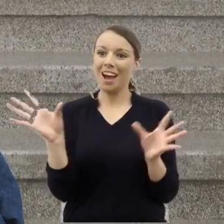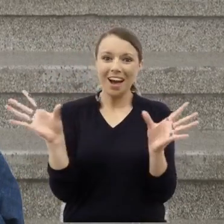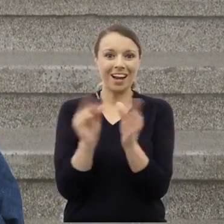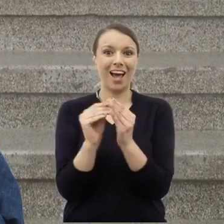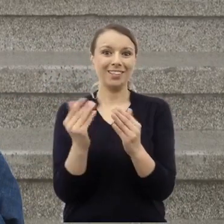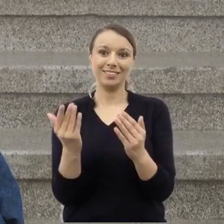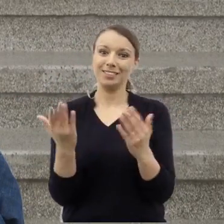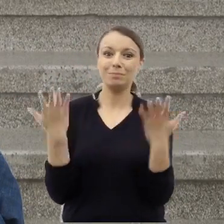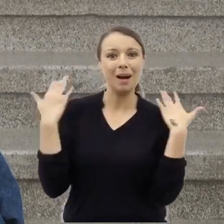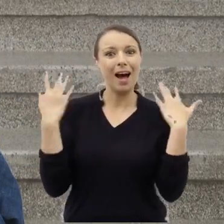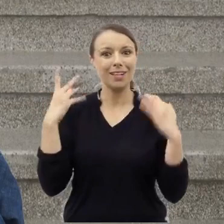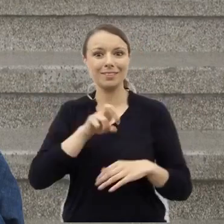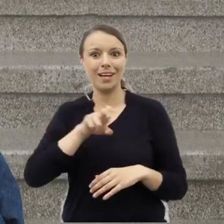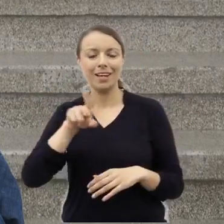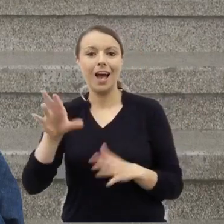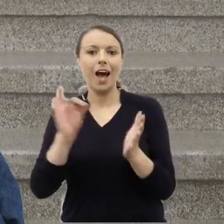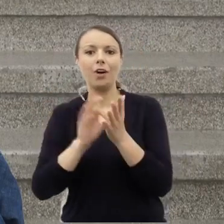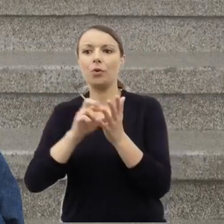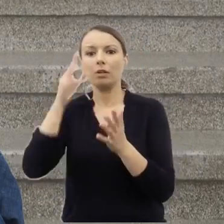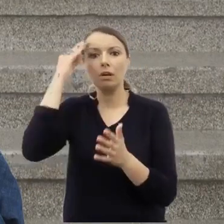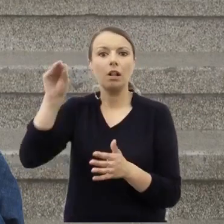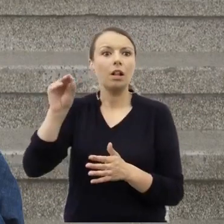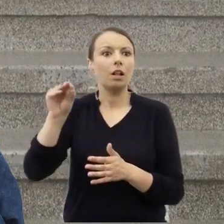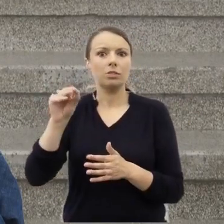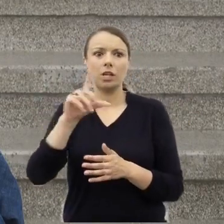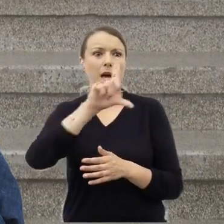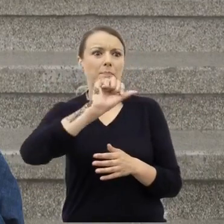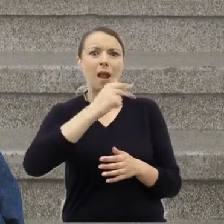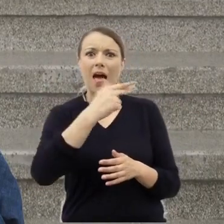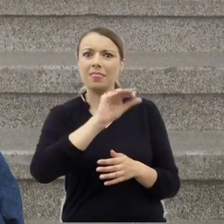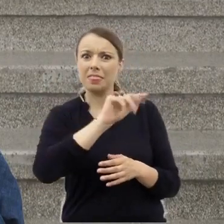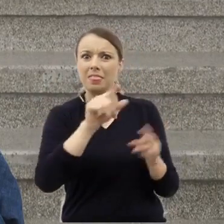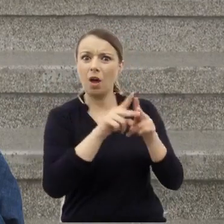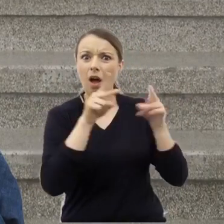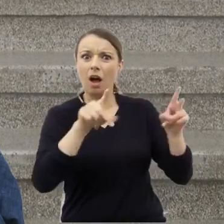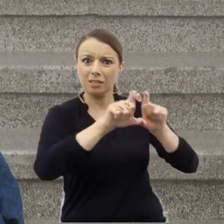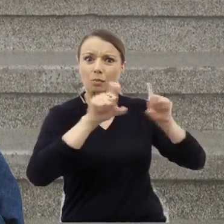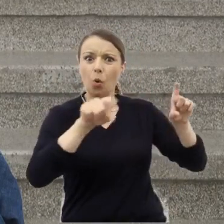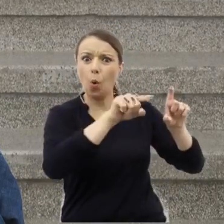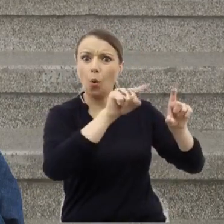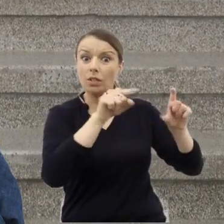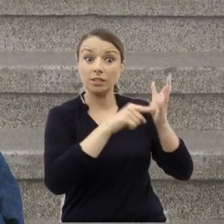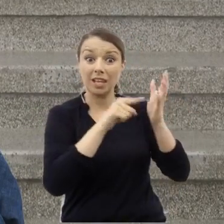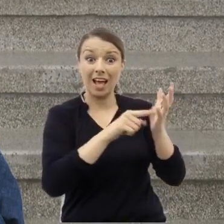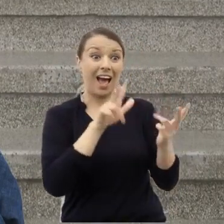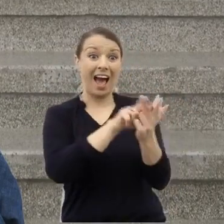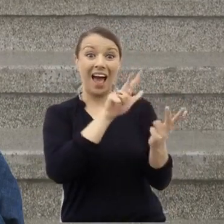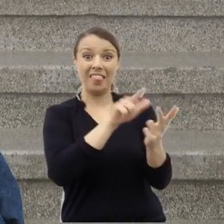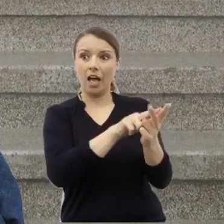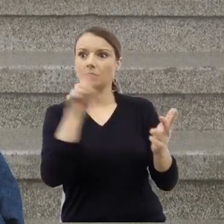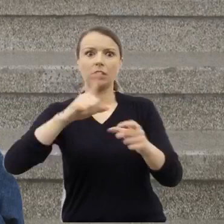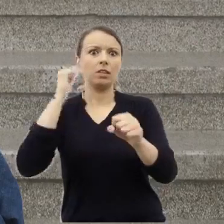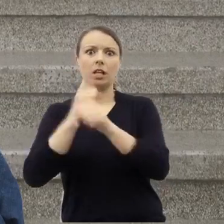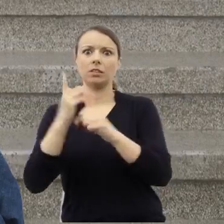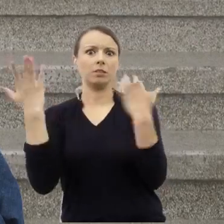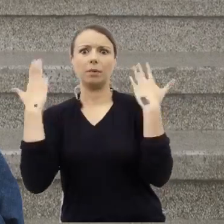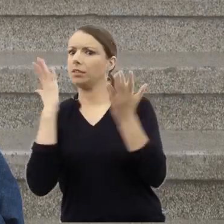planty zostały zaatakowane, zdecydowała się powrócić i bronić tego miejsca.